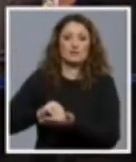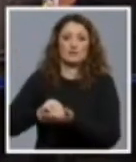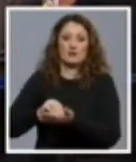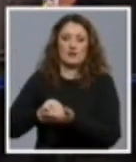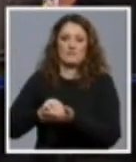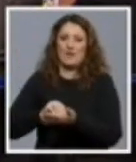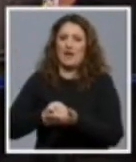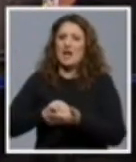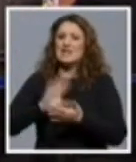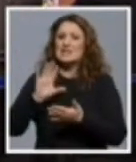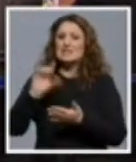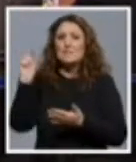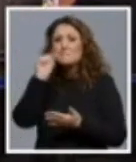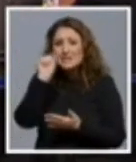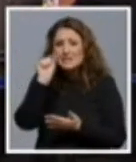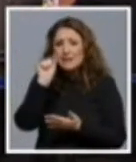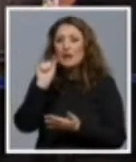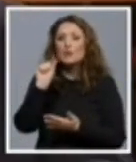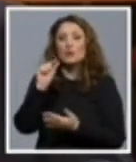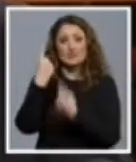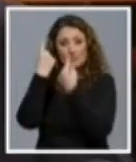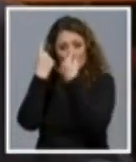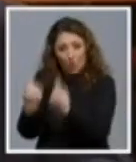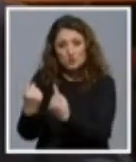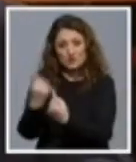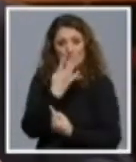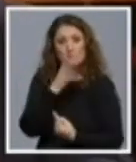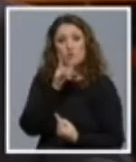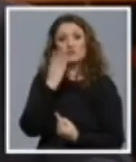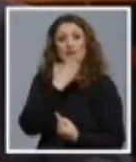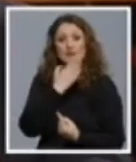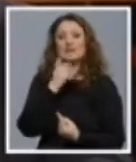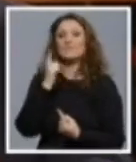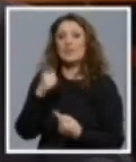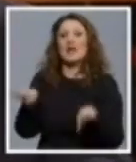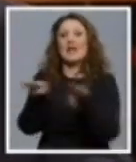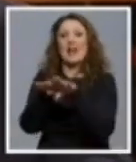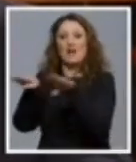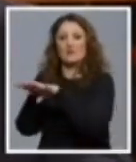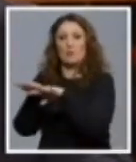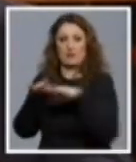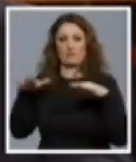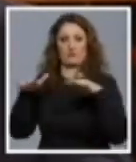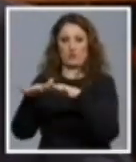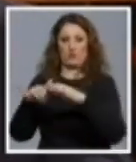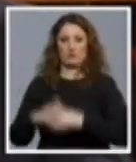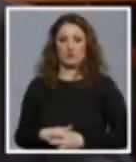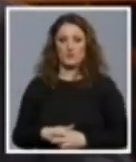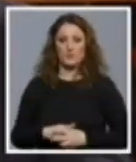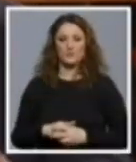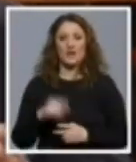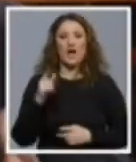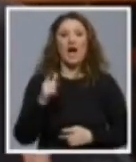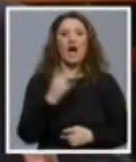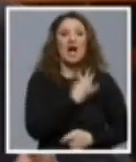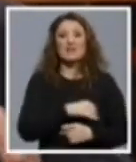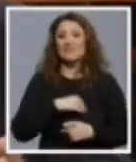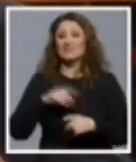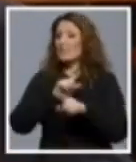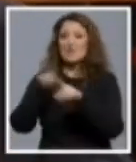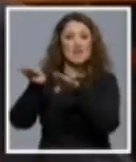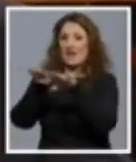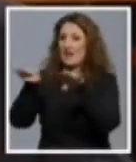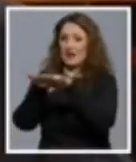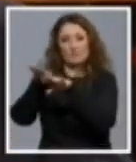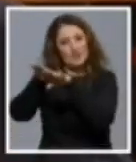obstojnost Bosne i Hercegovine jeste jednakopravnost njenih naroda a posebice ovaj put govori o Hrvatskom narodu koji je potpuno nejednako pravno. Ukoliko ne bude